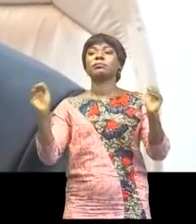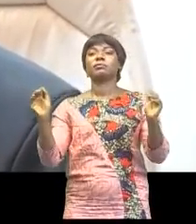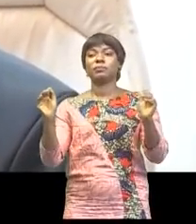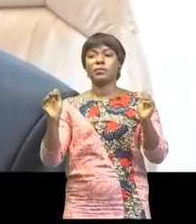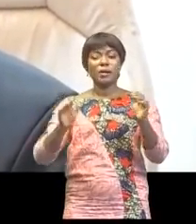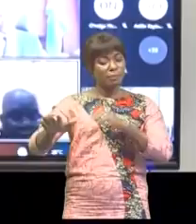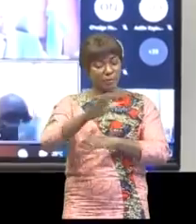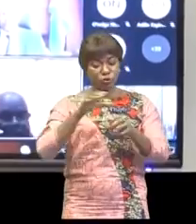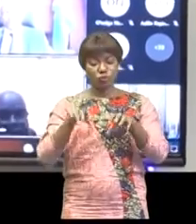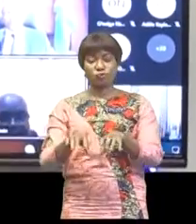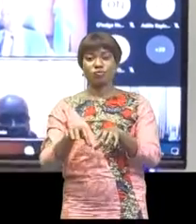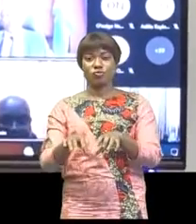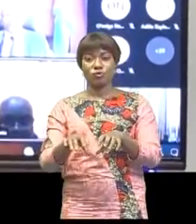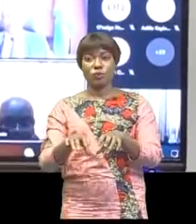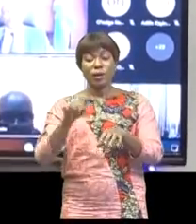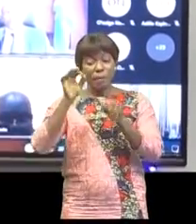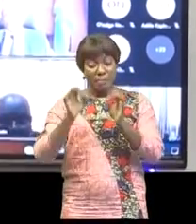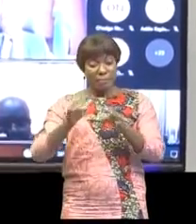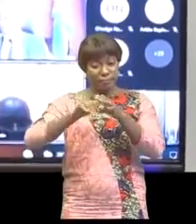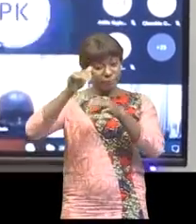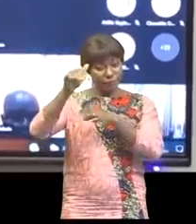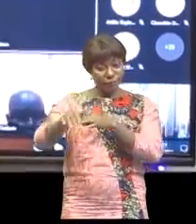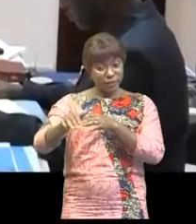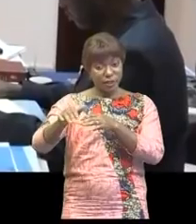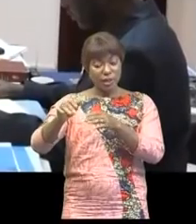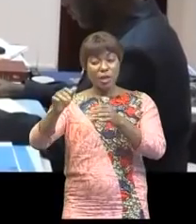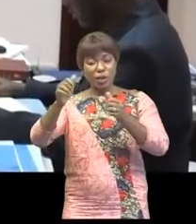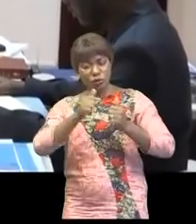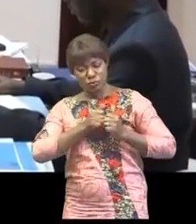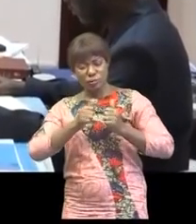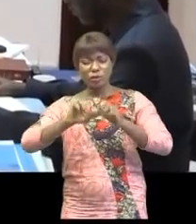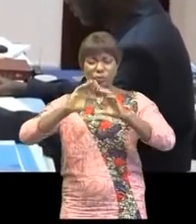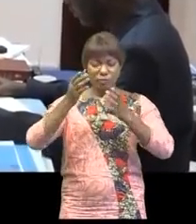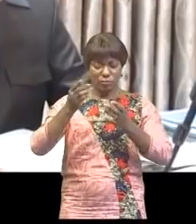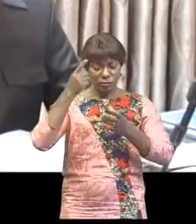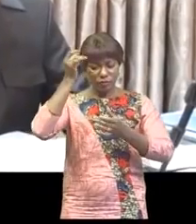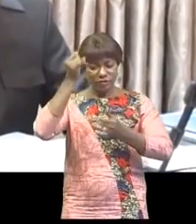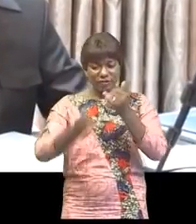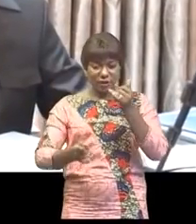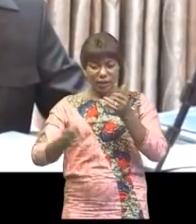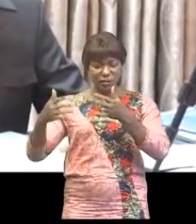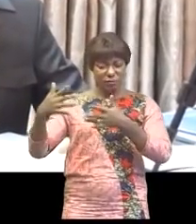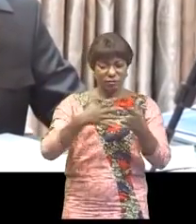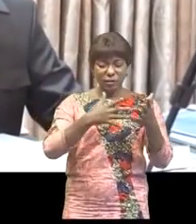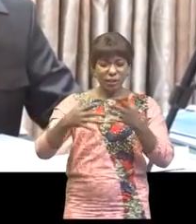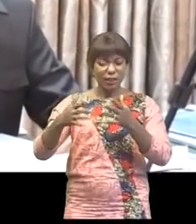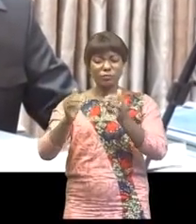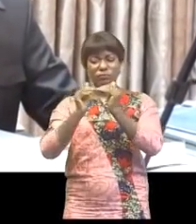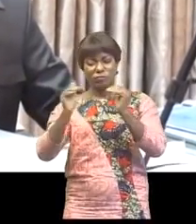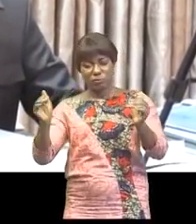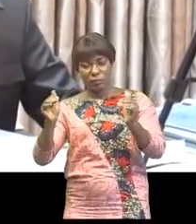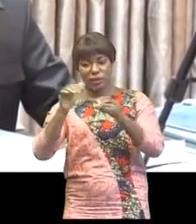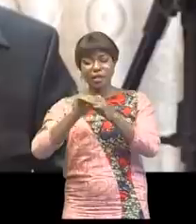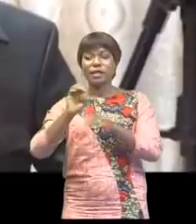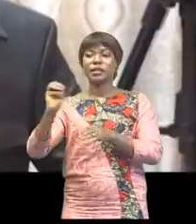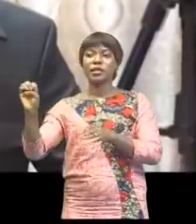étendue globalement. En dehors des opérations militaires en cours pour mettre fin à l'insécurité à l'Est, l'état